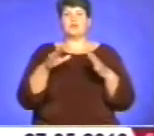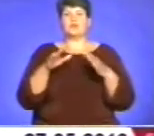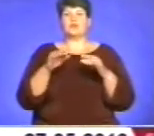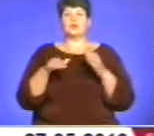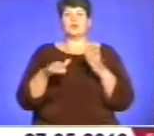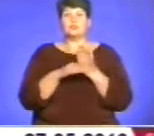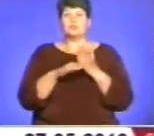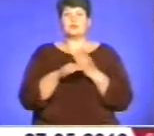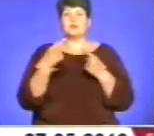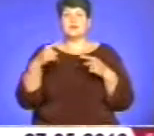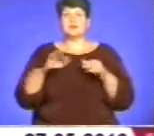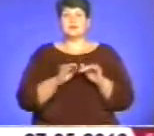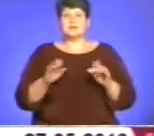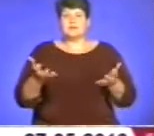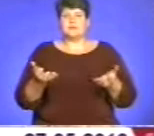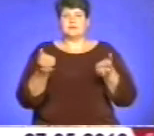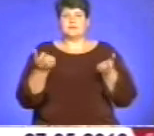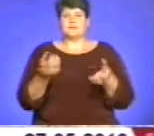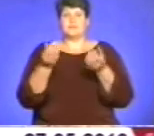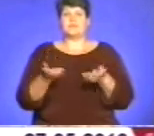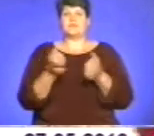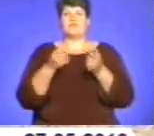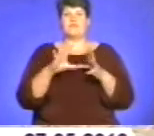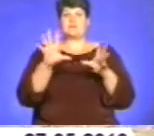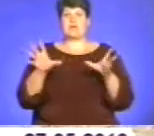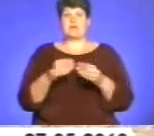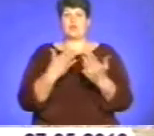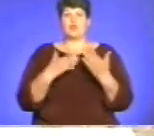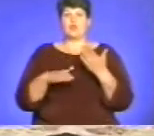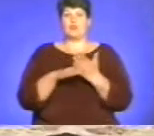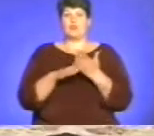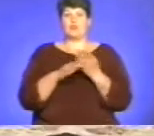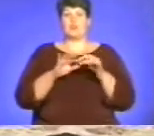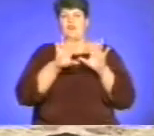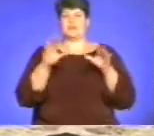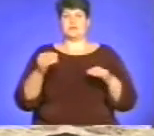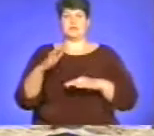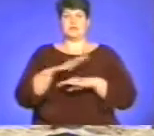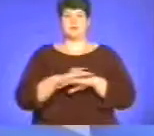діти. І так в дусі підтримки і взаємодопомоги проходять усі заняття.